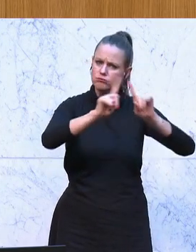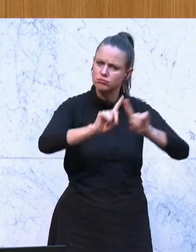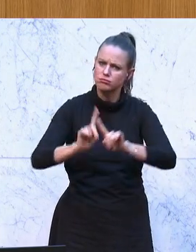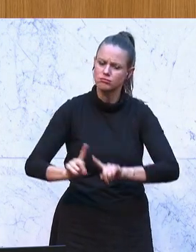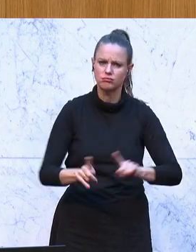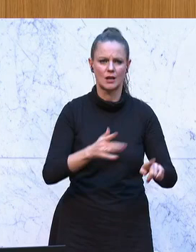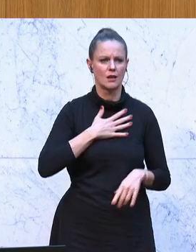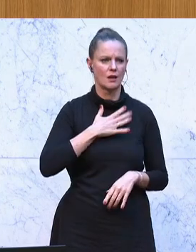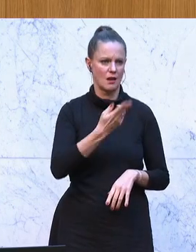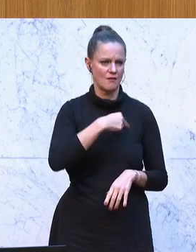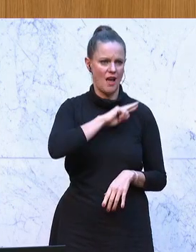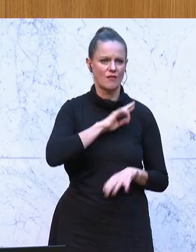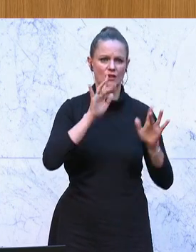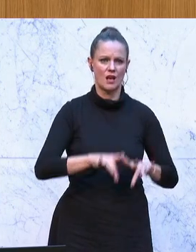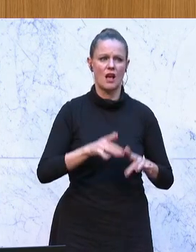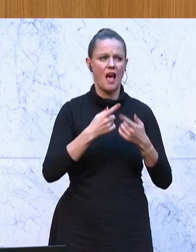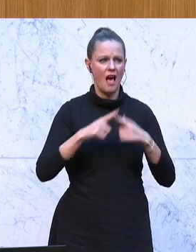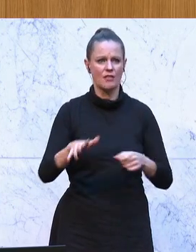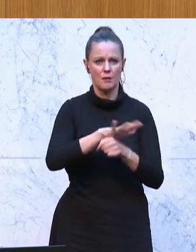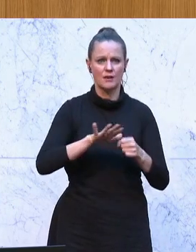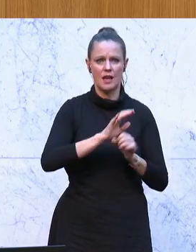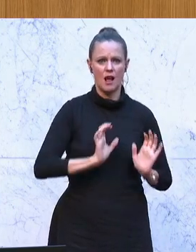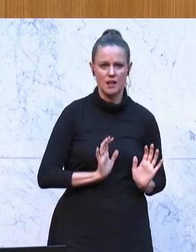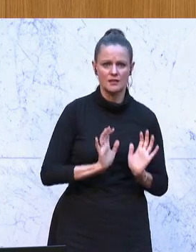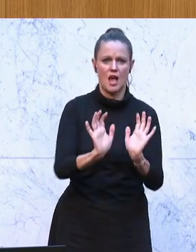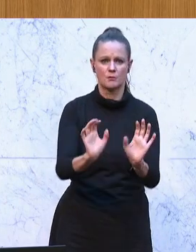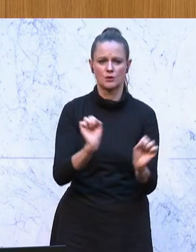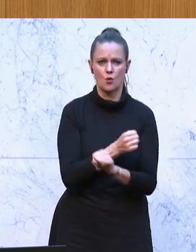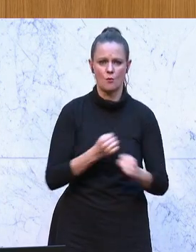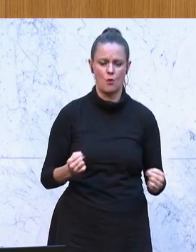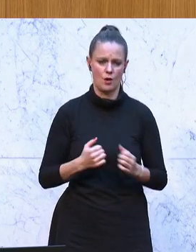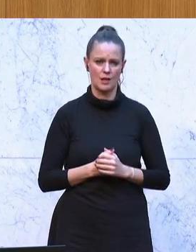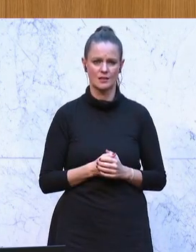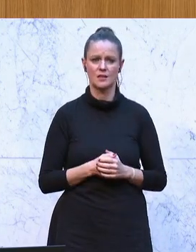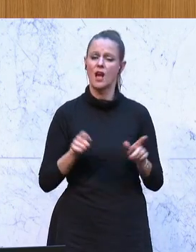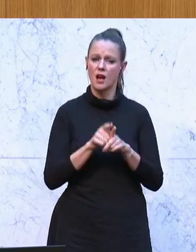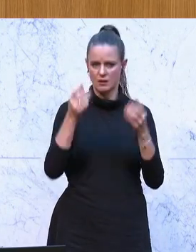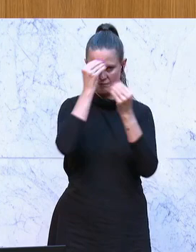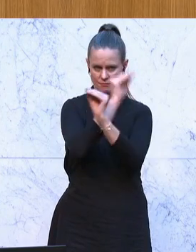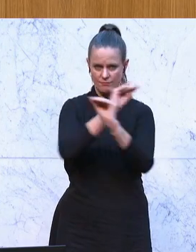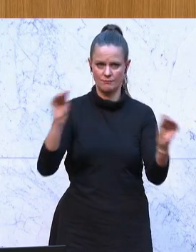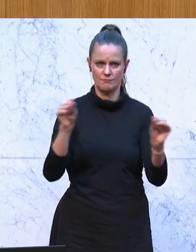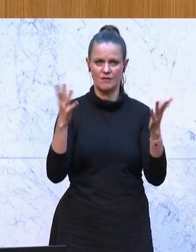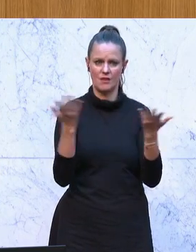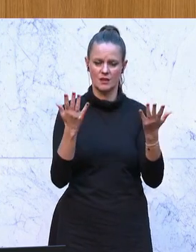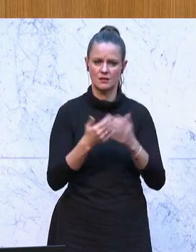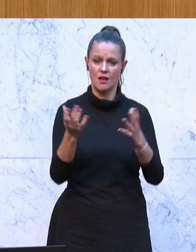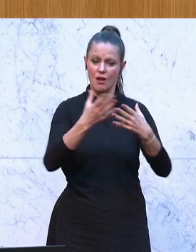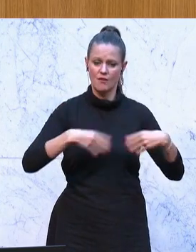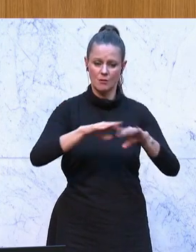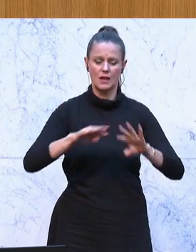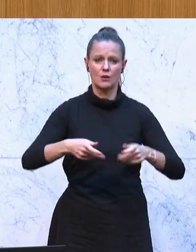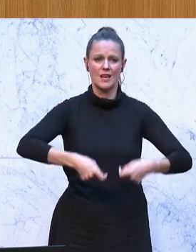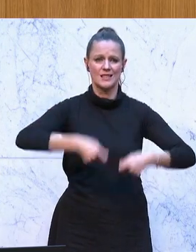Verantwortung ist und man kann nicht alles in andere Bereiche abschirmen. Und es sei mir schon erlaubt, da festzuhalten, es ist letztlich, die Familie oder die